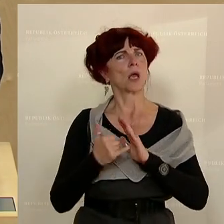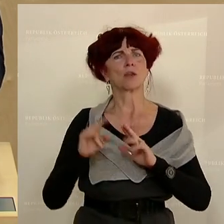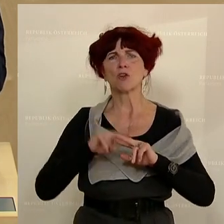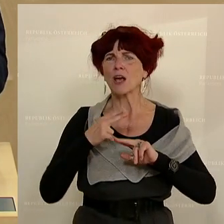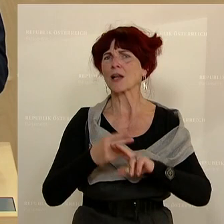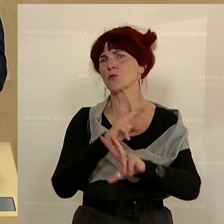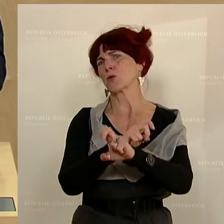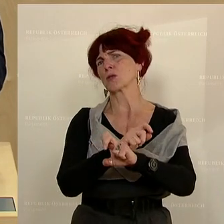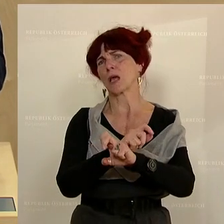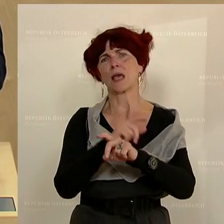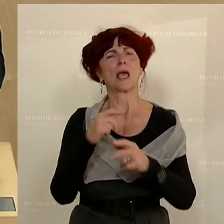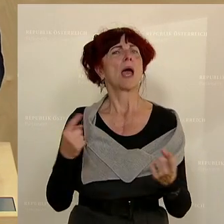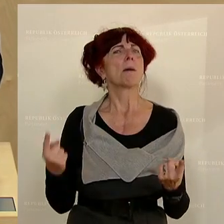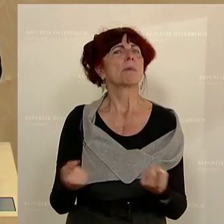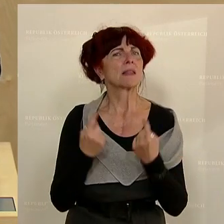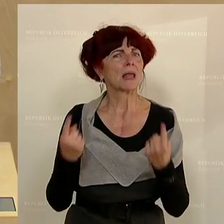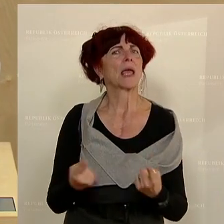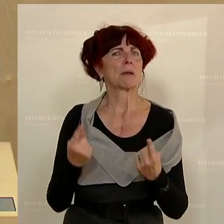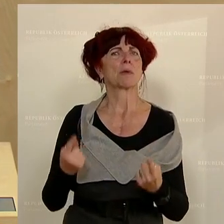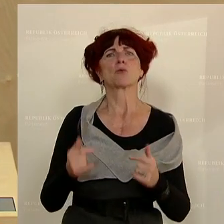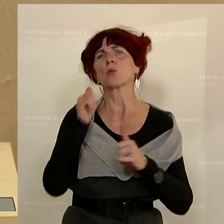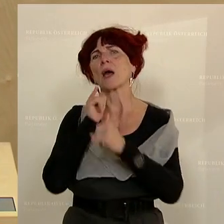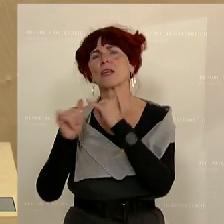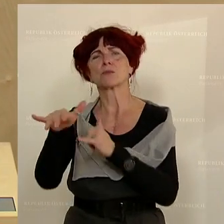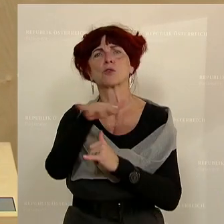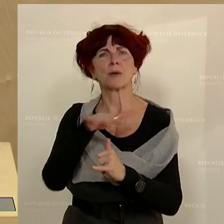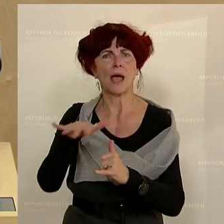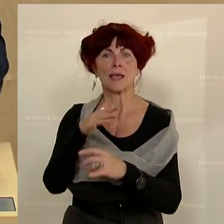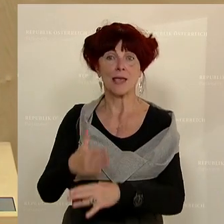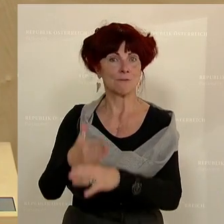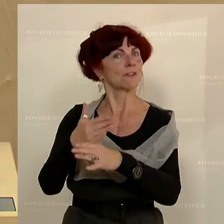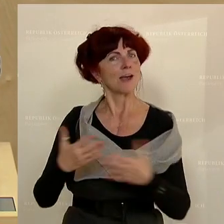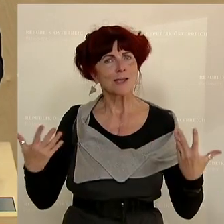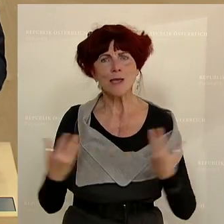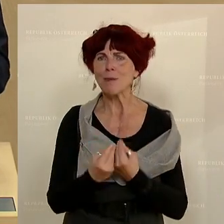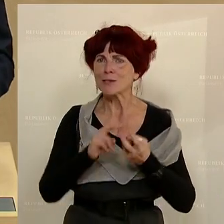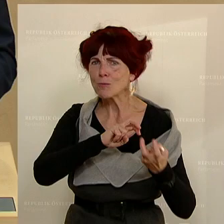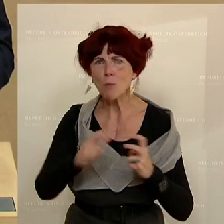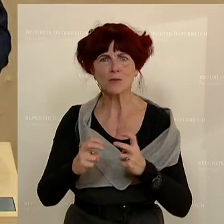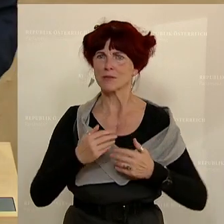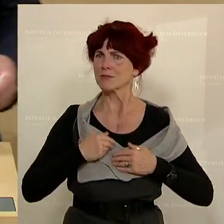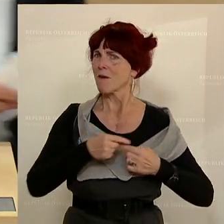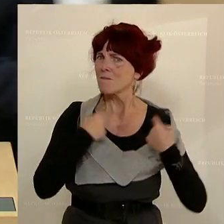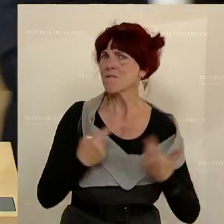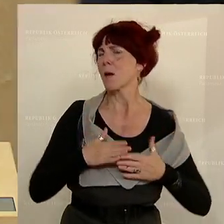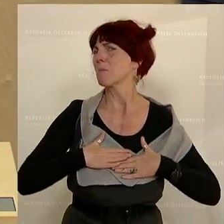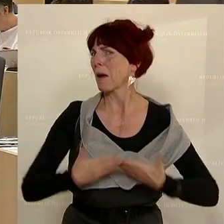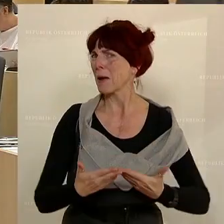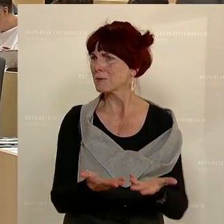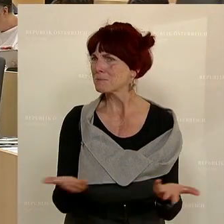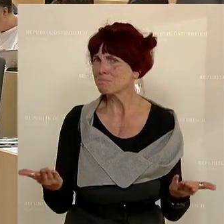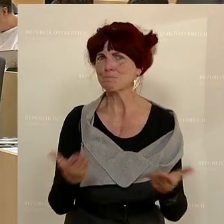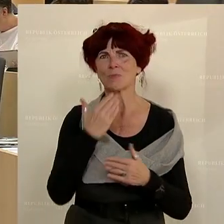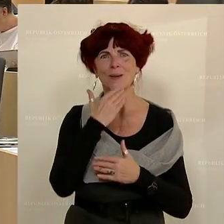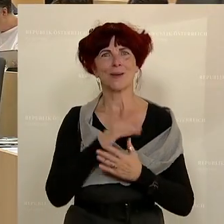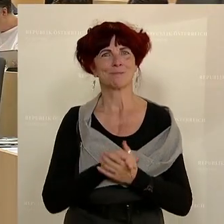im Tourismus, in der Tourismusbranche helfen würde. Setzen wir es gemeinsam um. Wir sind dazu bereit. Danke. So, der